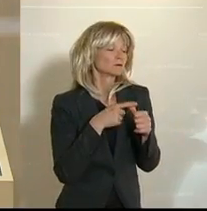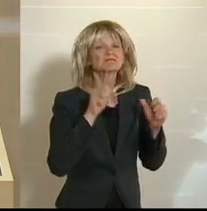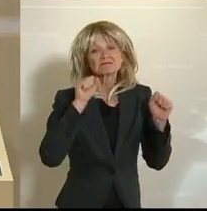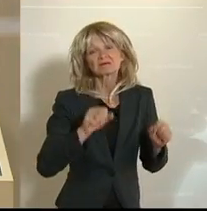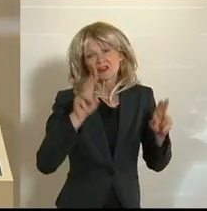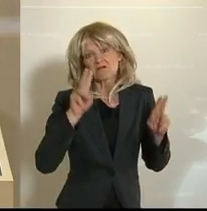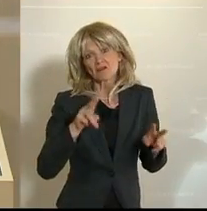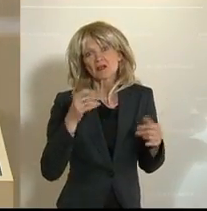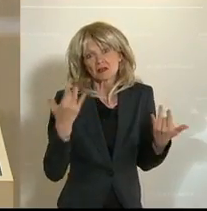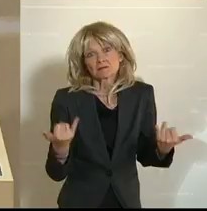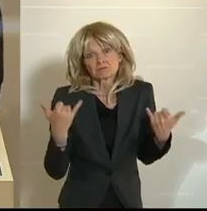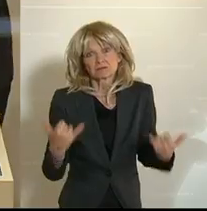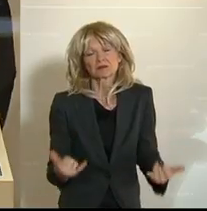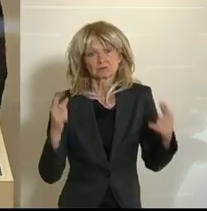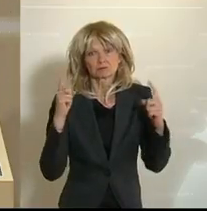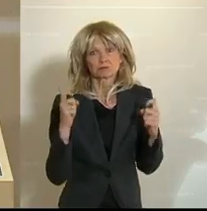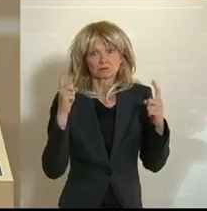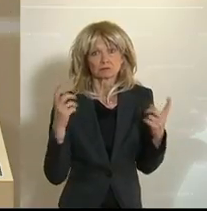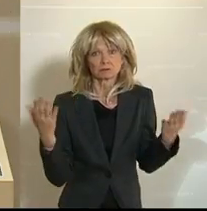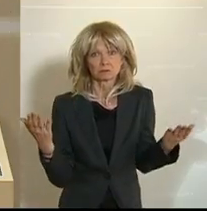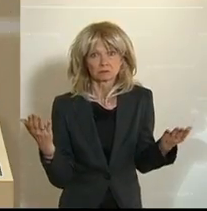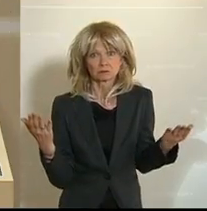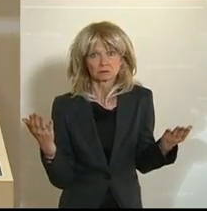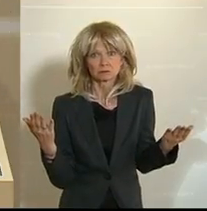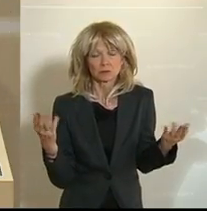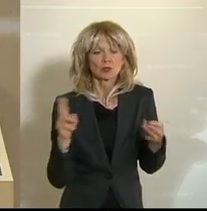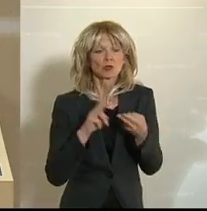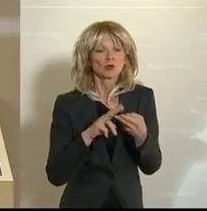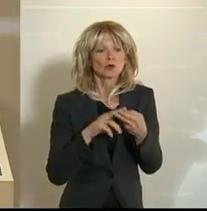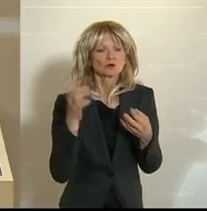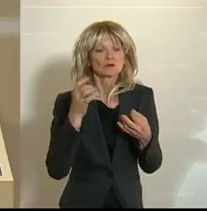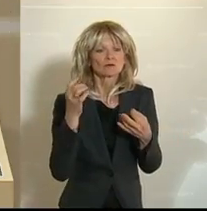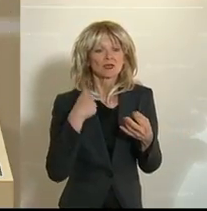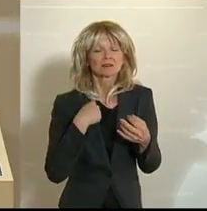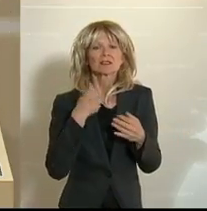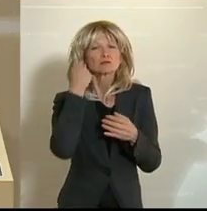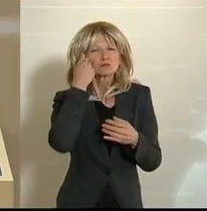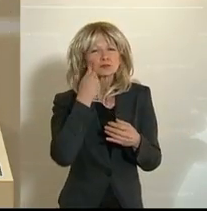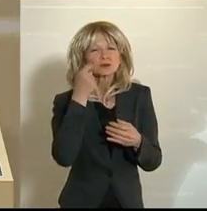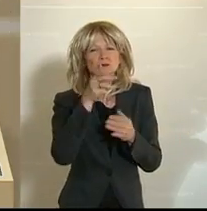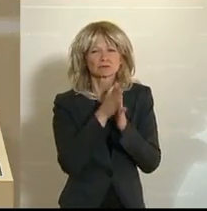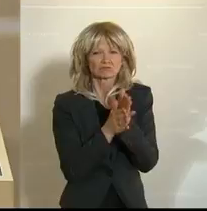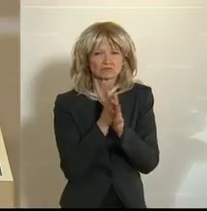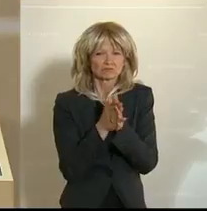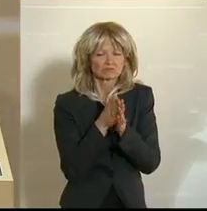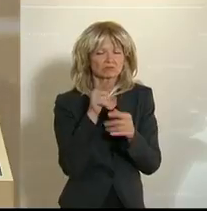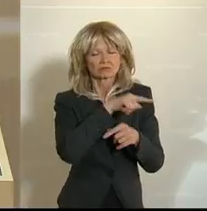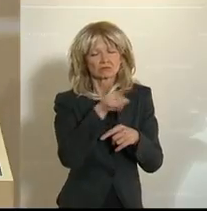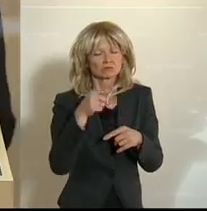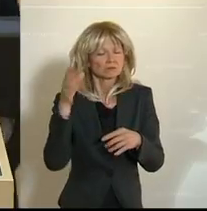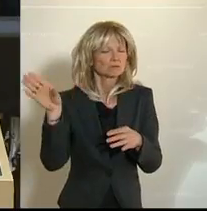Und was ich wirklich suche zu bedenken ist, dass die NGOs oder die MPOs, von denen wir jetzt reden, einfach